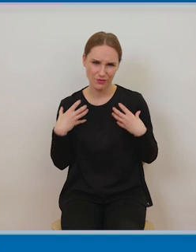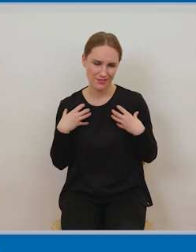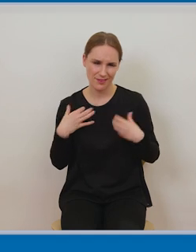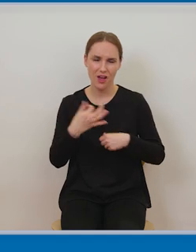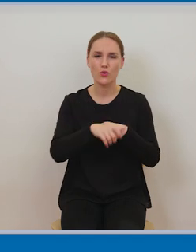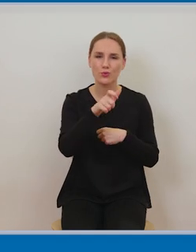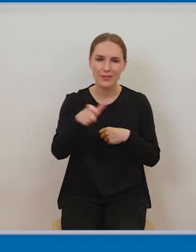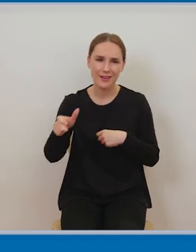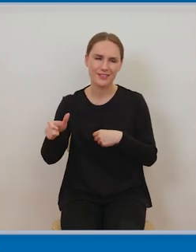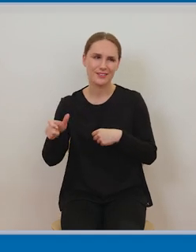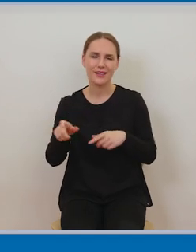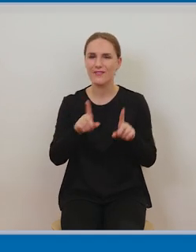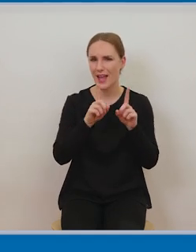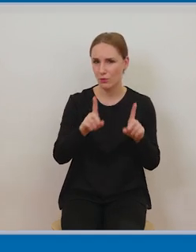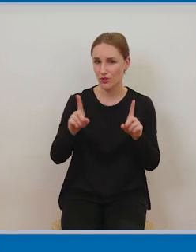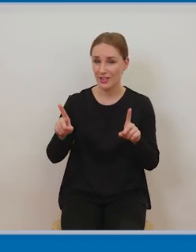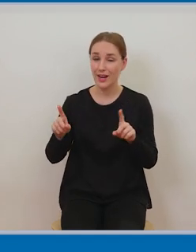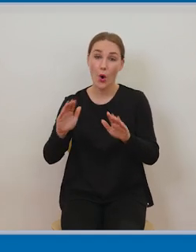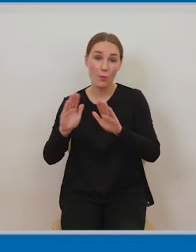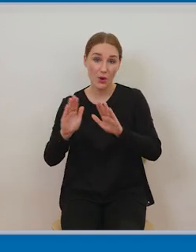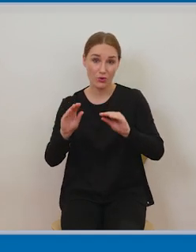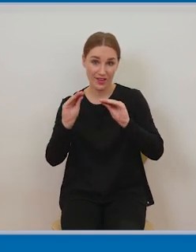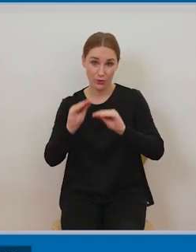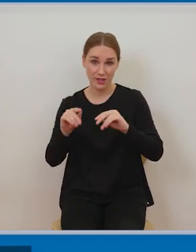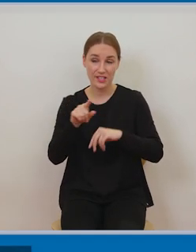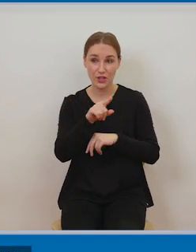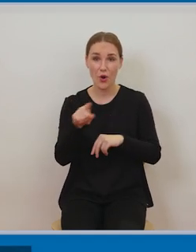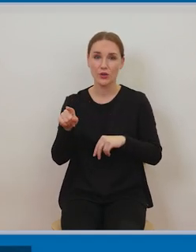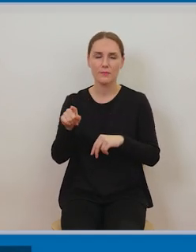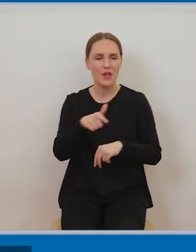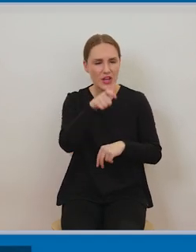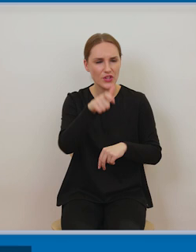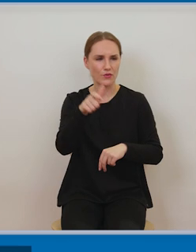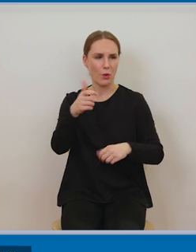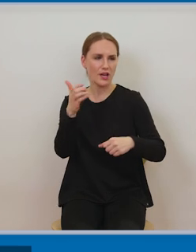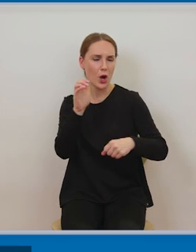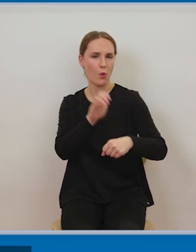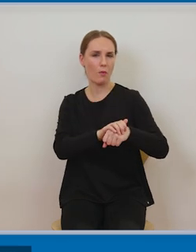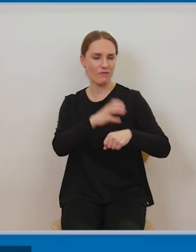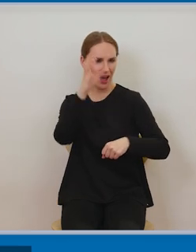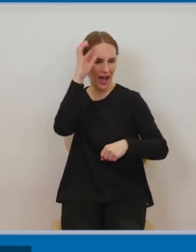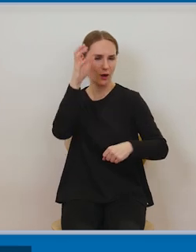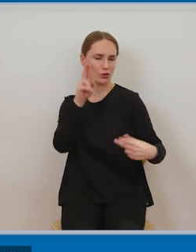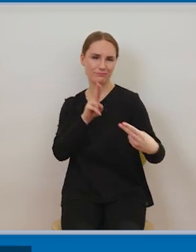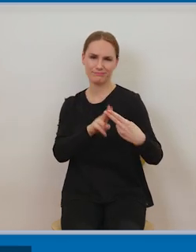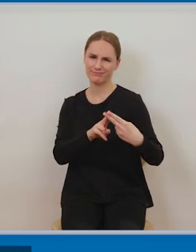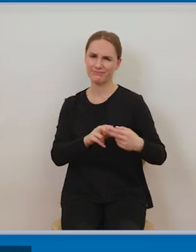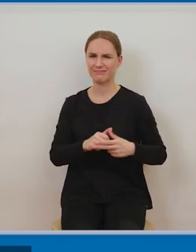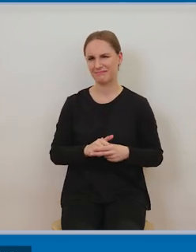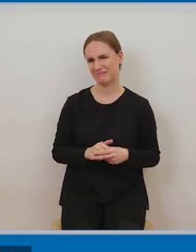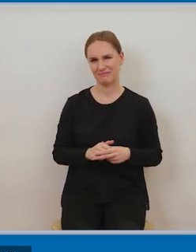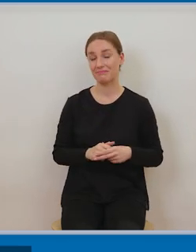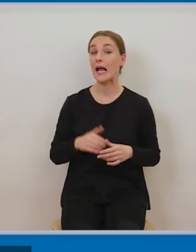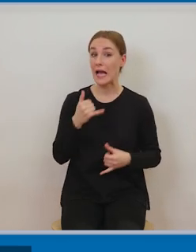kategorie umów jakimi są umowy creative commons i tutaj sugerujemy Państwu czy inspirujemy Państwa żeby